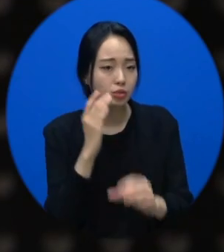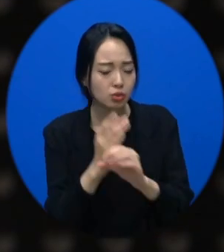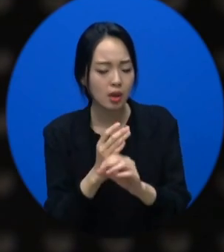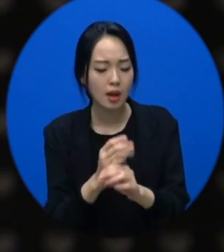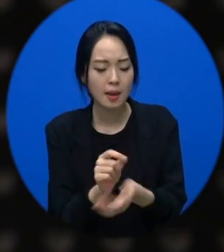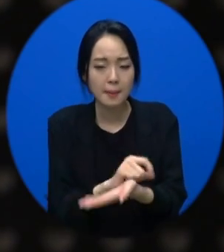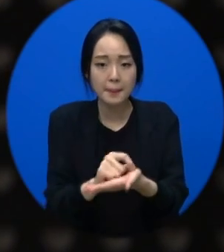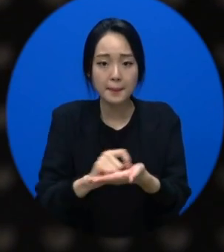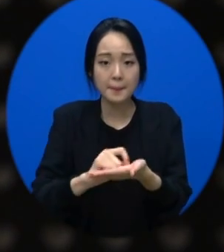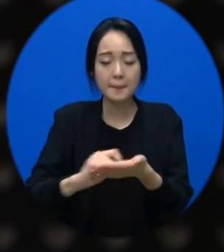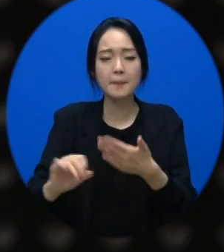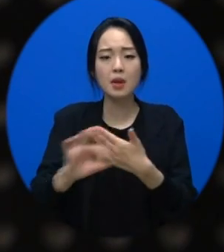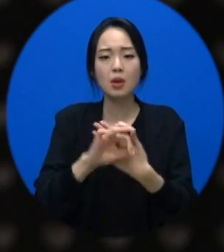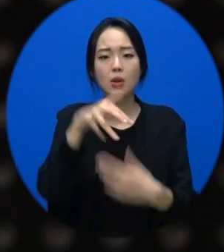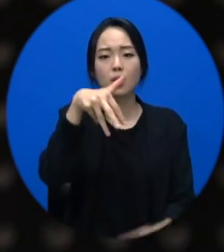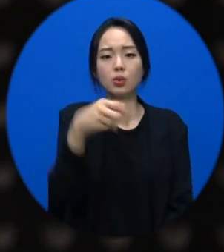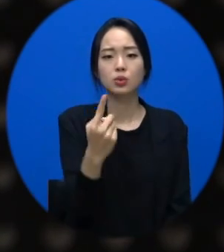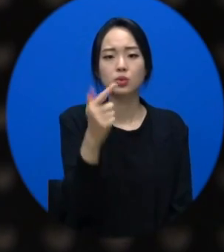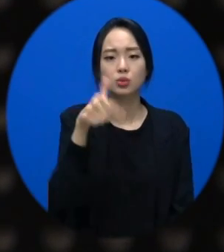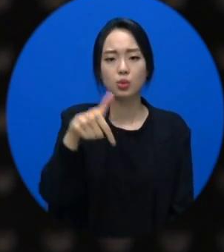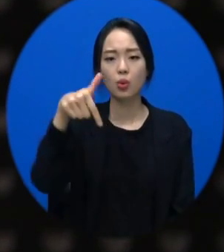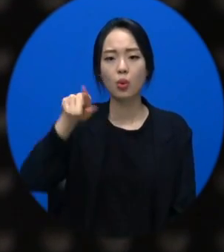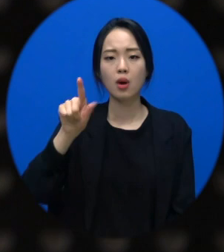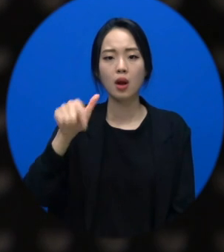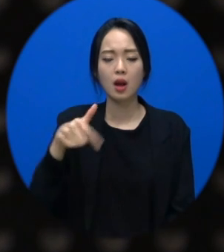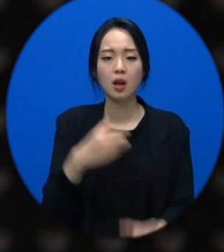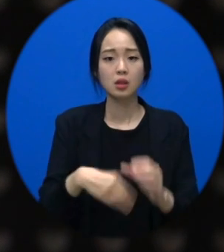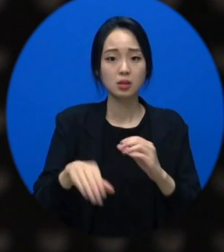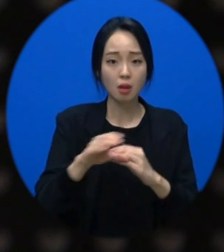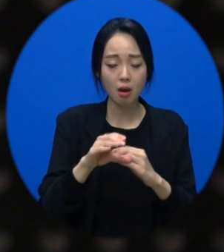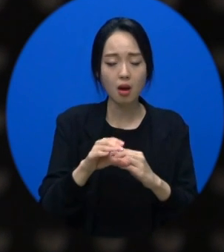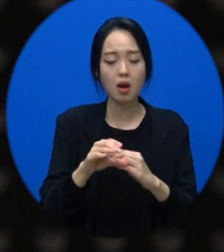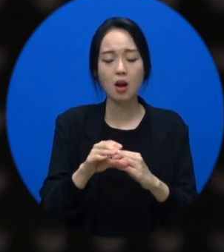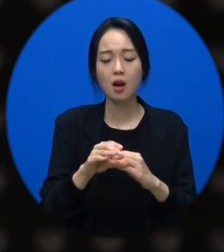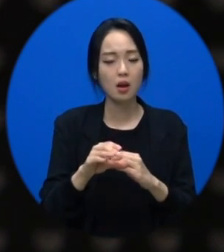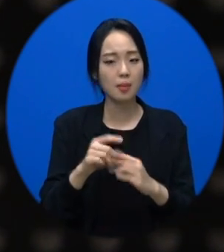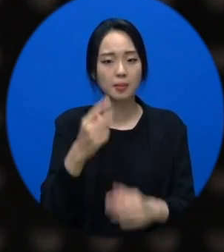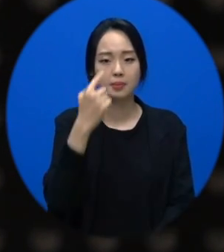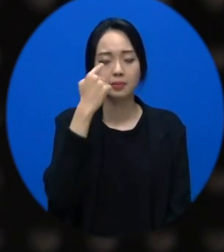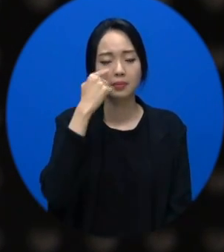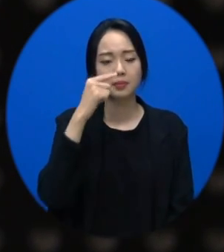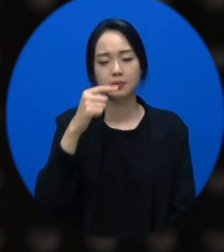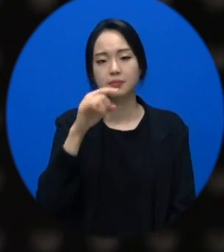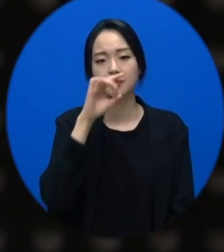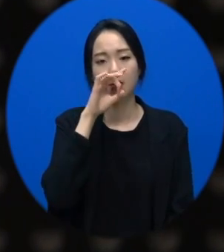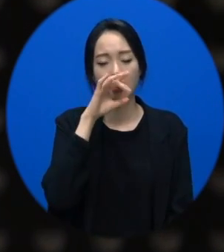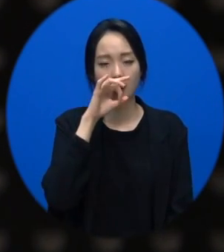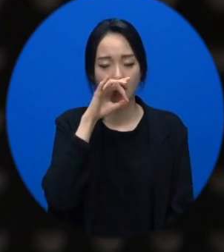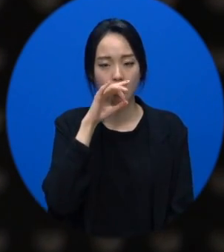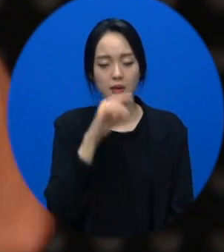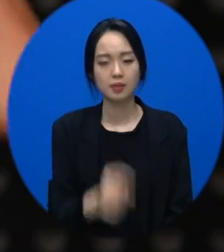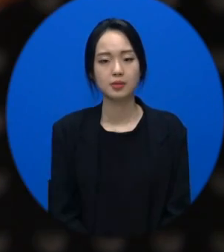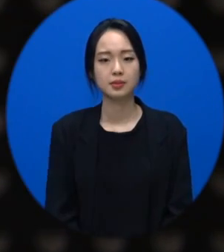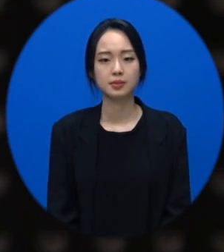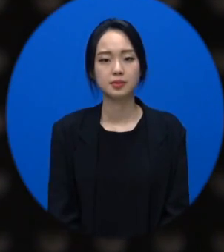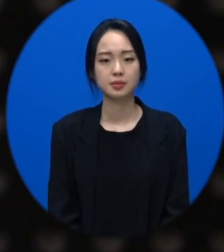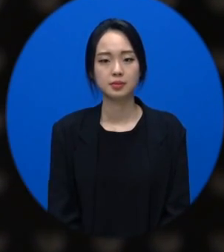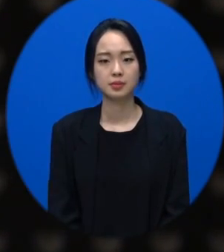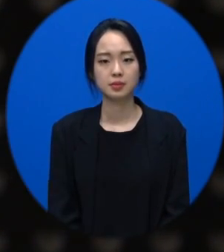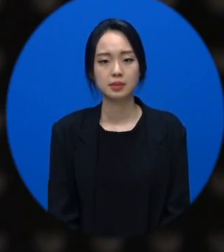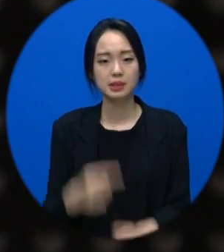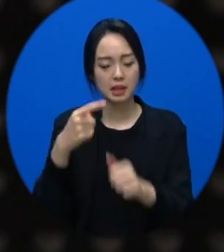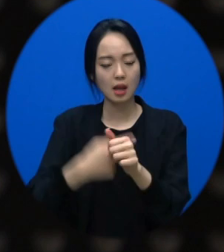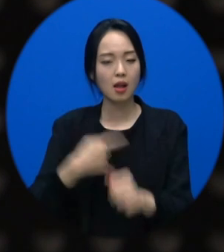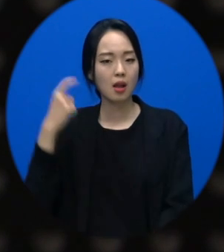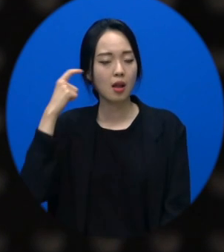그러면 촉각이 들어가잖아요. 그러면서 동시에 뭐가 사라지죠? 시각이 사라지잖아요. 그렇죠? 그리고 쓰는 중간에 아마 느끼셨을걸요? 청각도 다 쳐요.